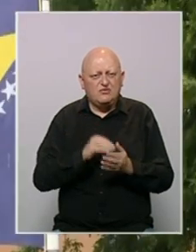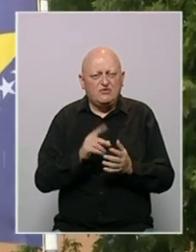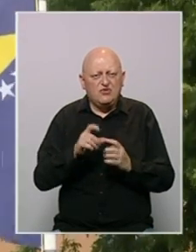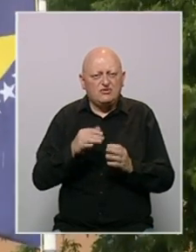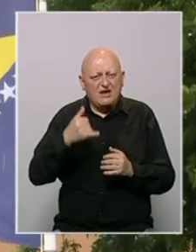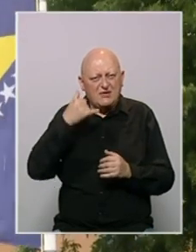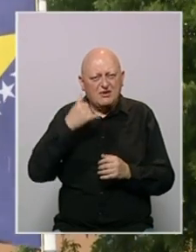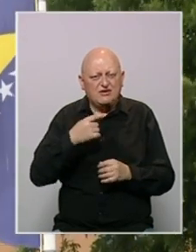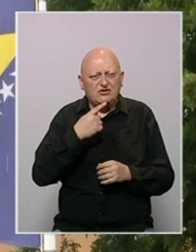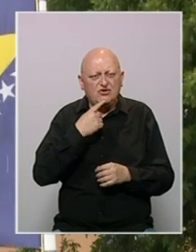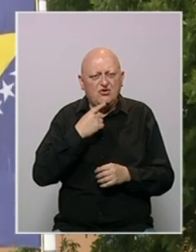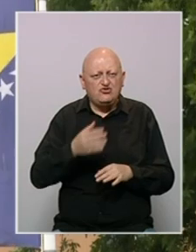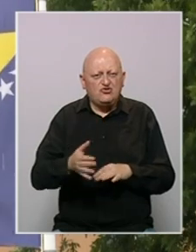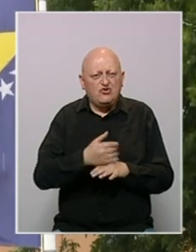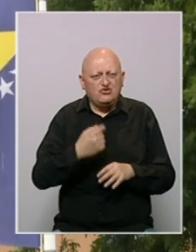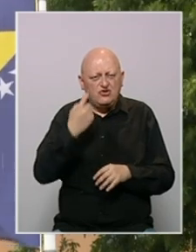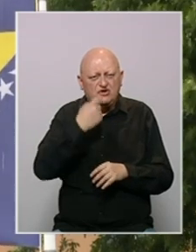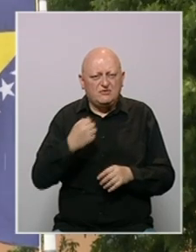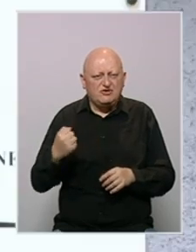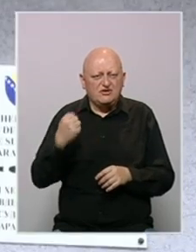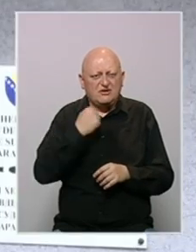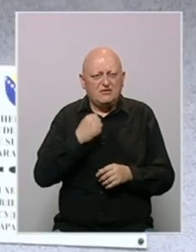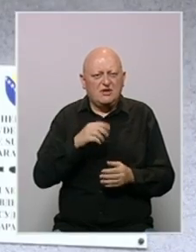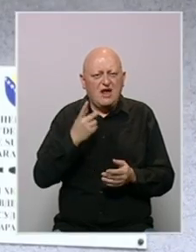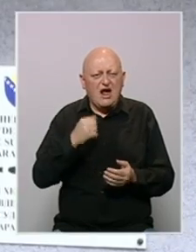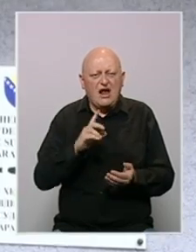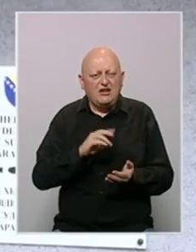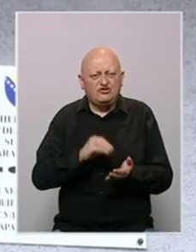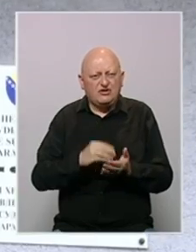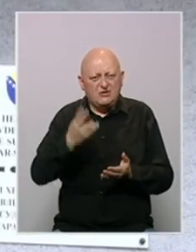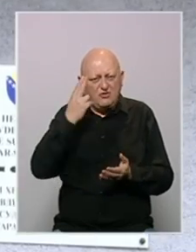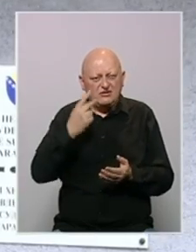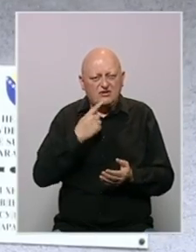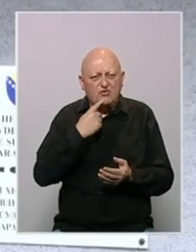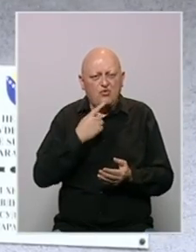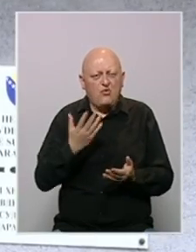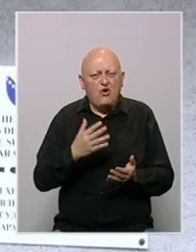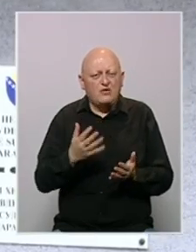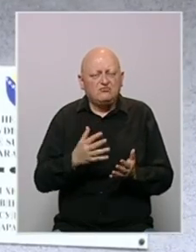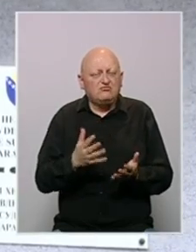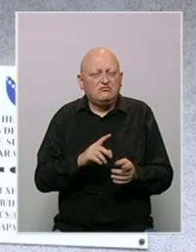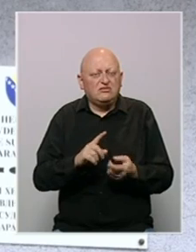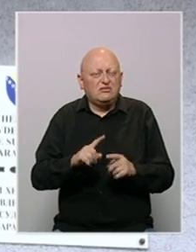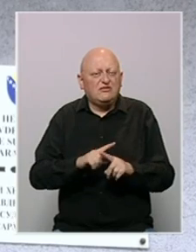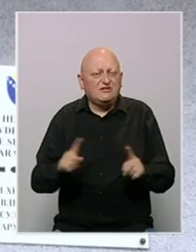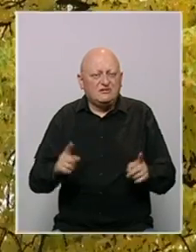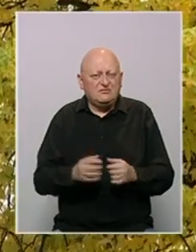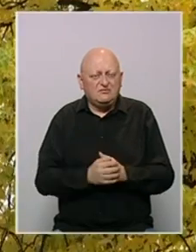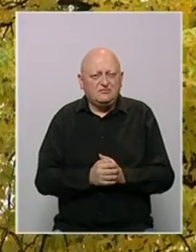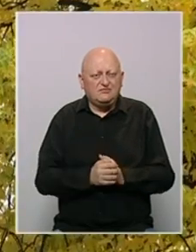se spominje u Sky aplikaciji, koji su koristili osumljičeni za kriminal, ali još nije poznato u kojem kontekstu.